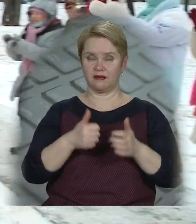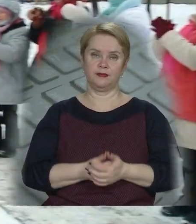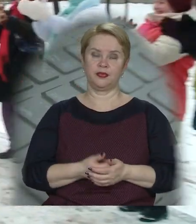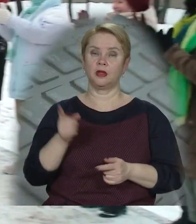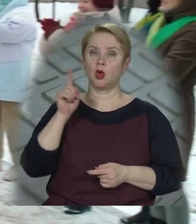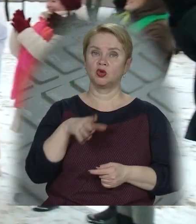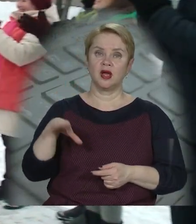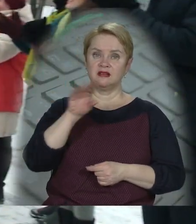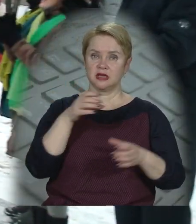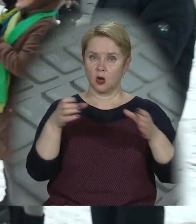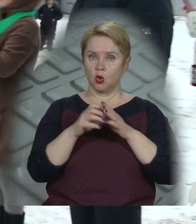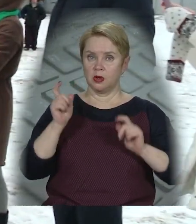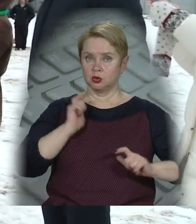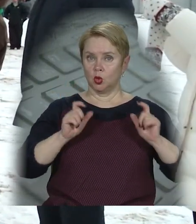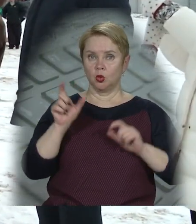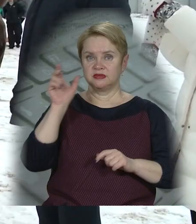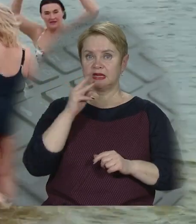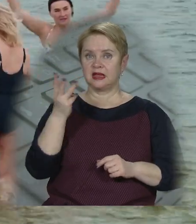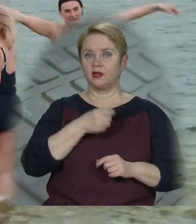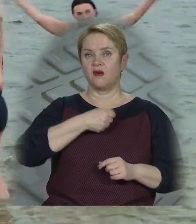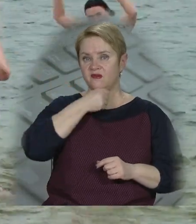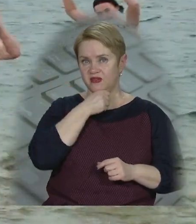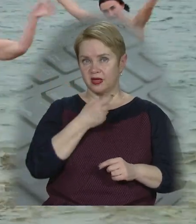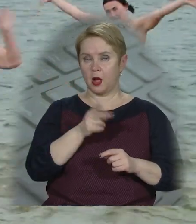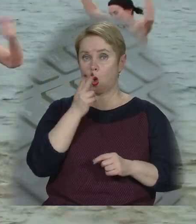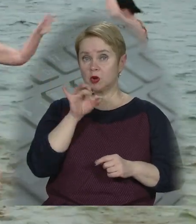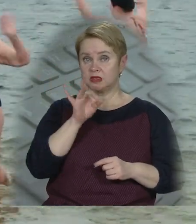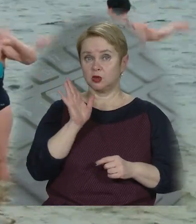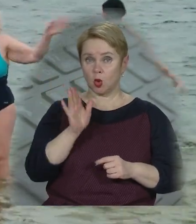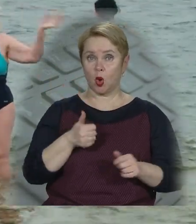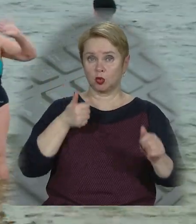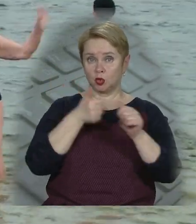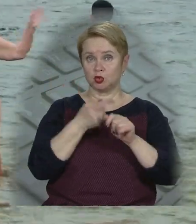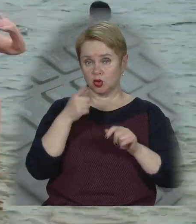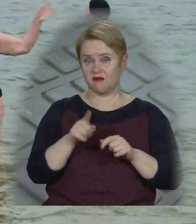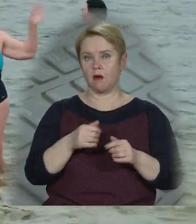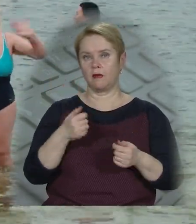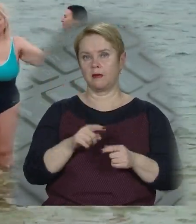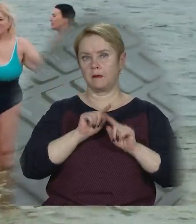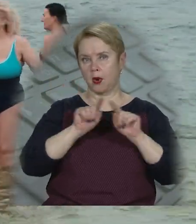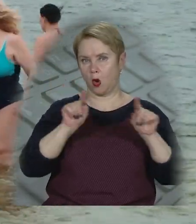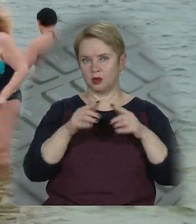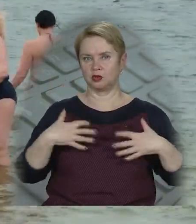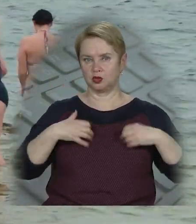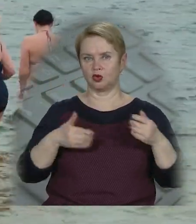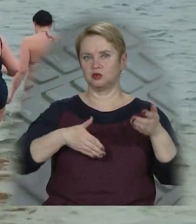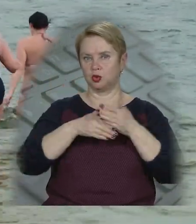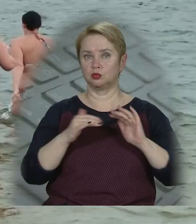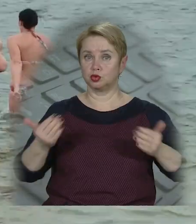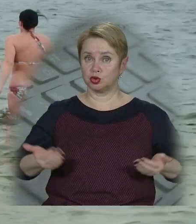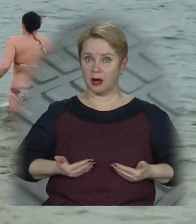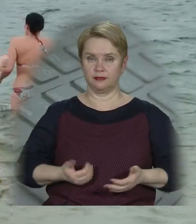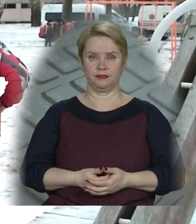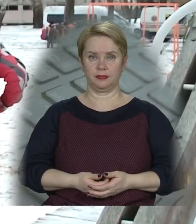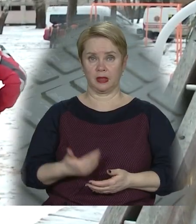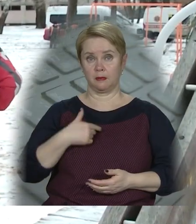До того ж, вся ця група – студенти університету третього віку. Пан Константин тільки не долучився до його лав, пропагандує здоровий спосіб